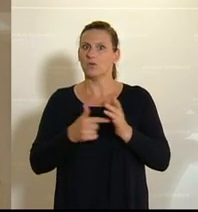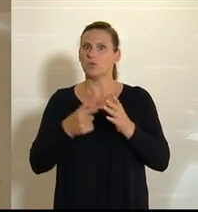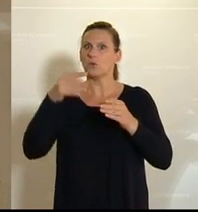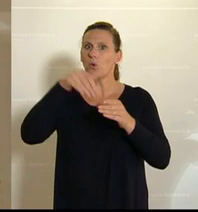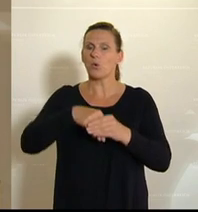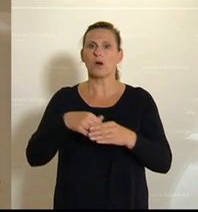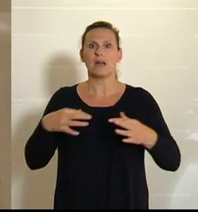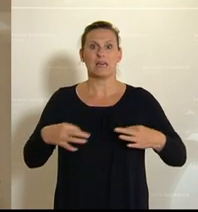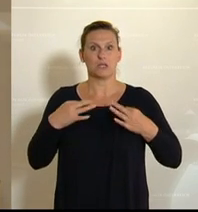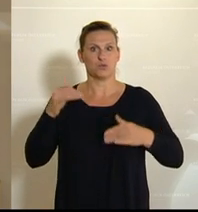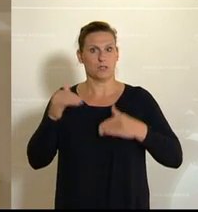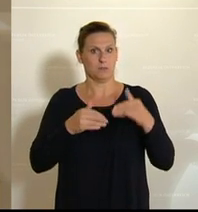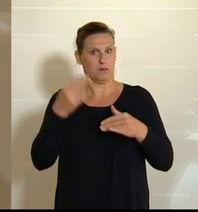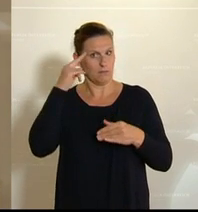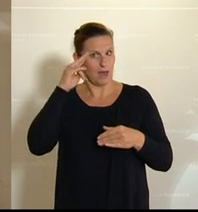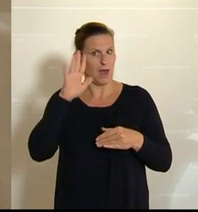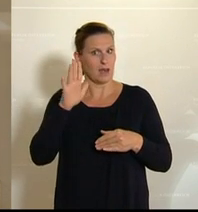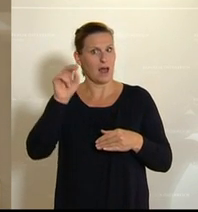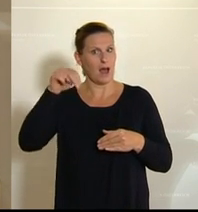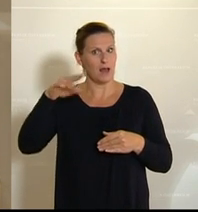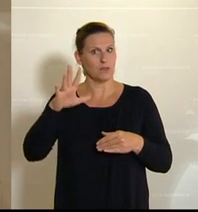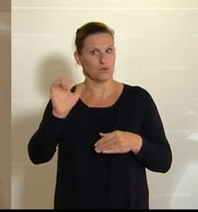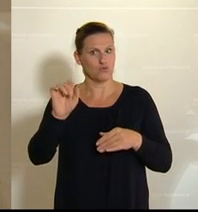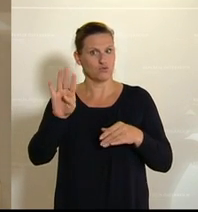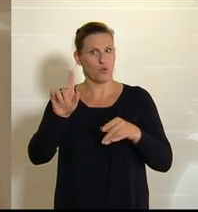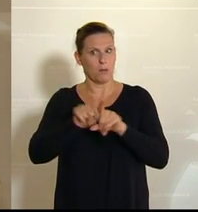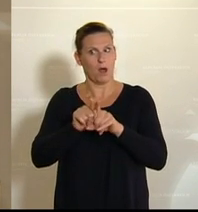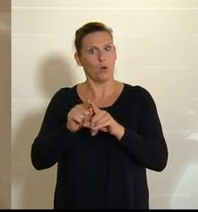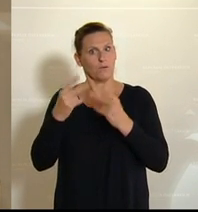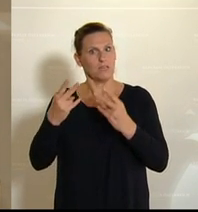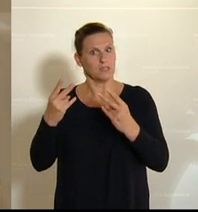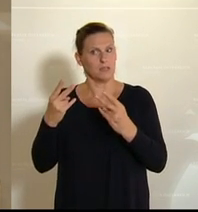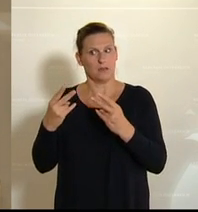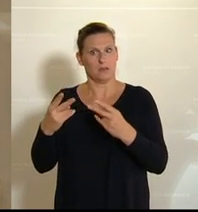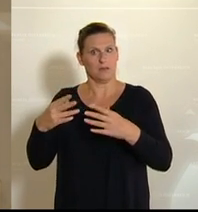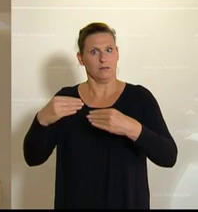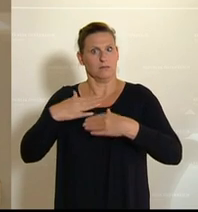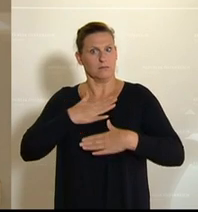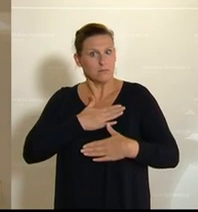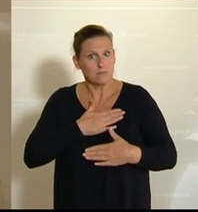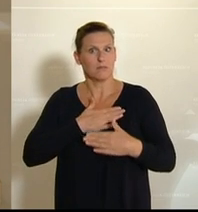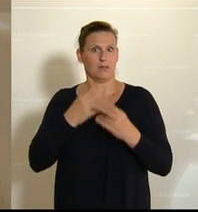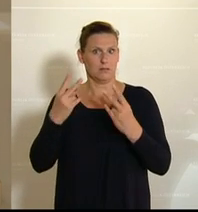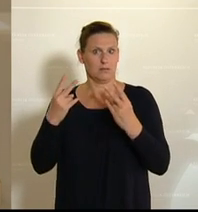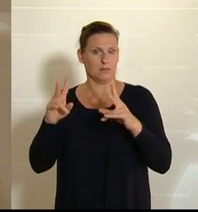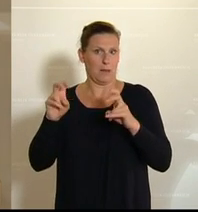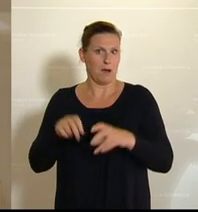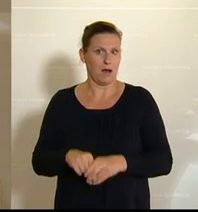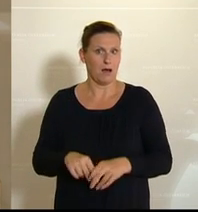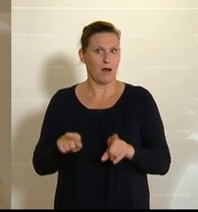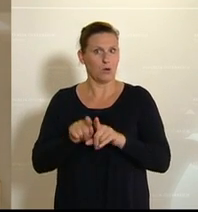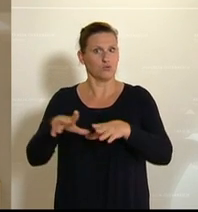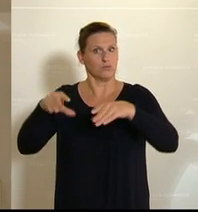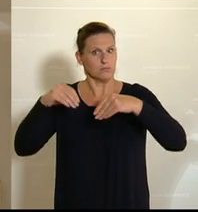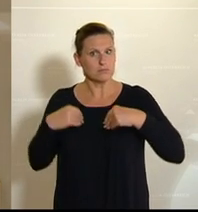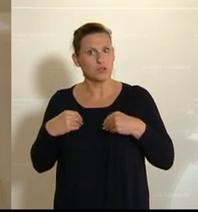Gesundheitsminister, den Herrn Anschober, dem auch dieses Thema sehr wichtig ist. Der auch sich dieses Thema angenommen hat. Der